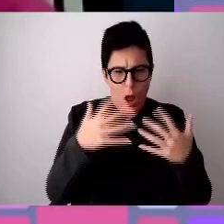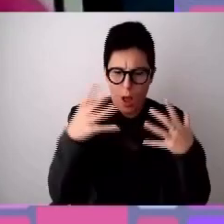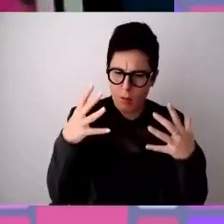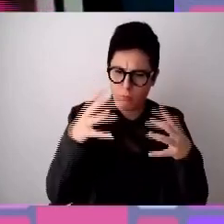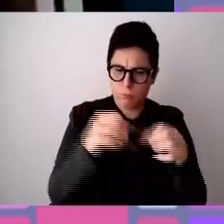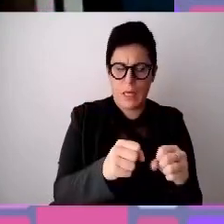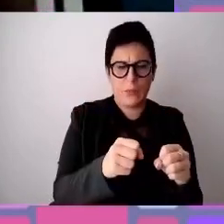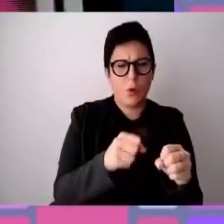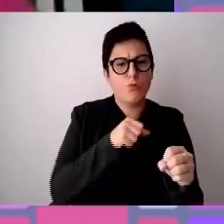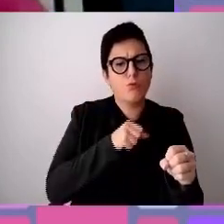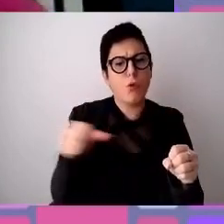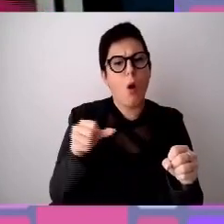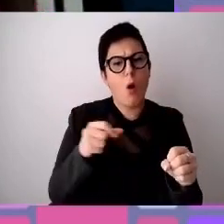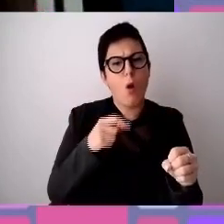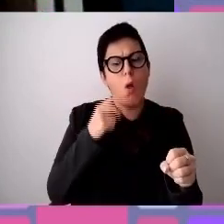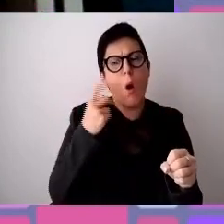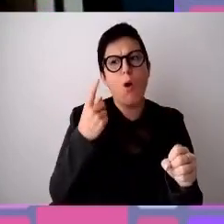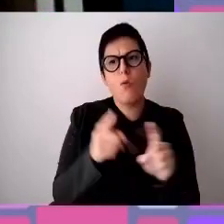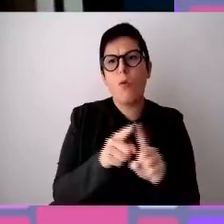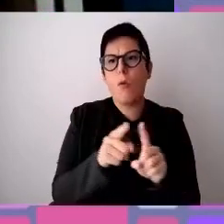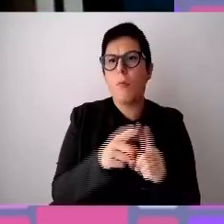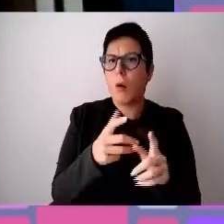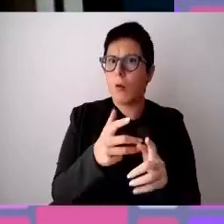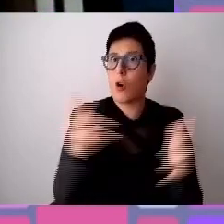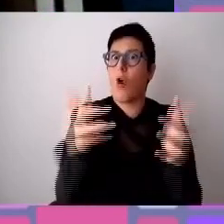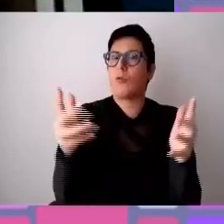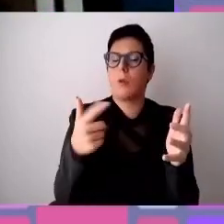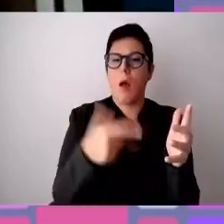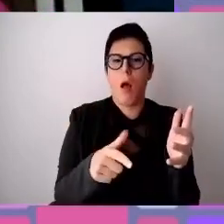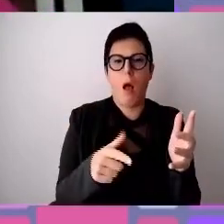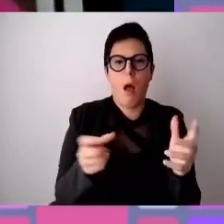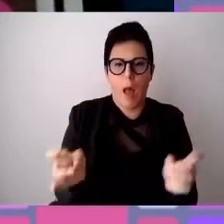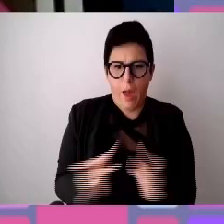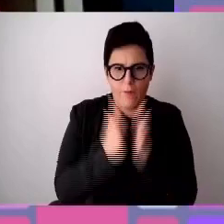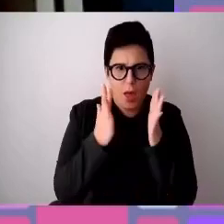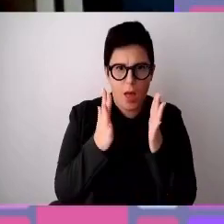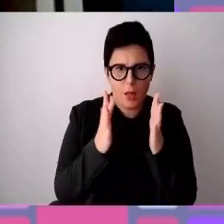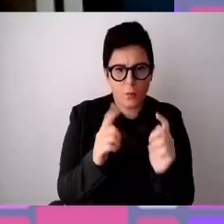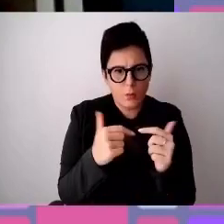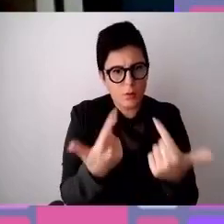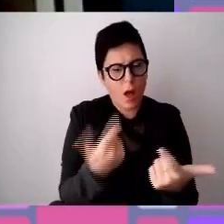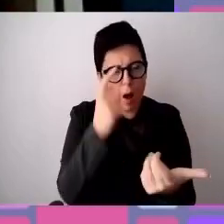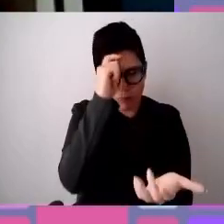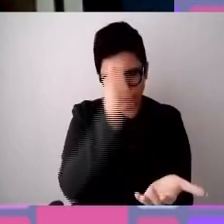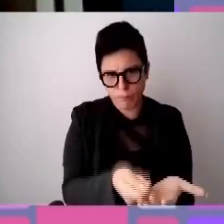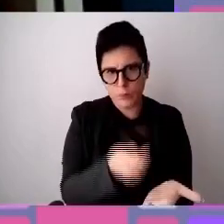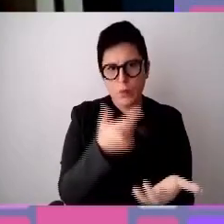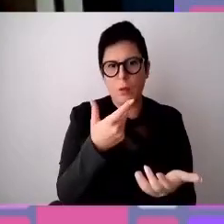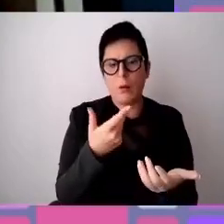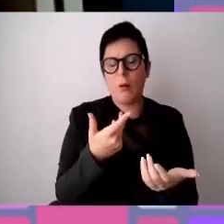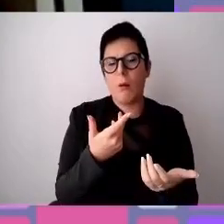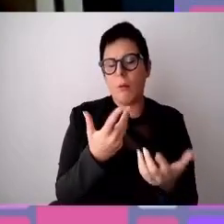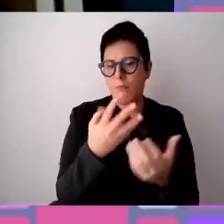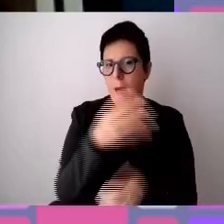io lo sottolineo e lo segnalo a chi ci ascolta, come un evento che qualifica moltissimo Manpower Group, non sono molte le aziende